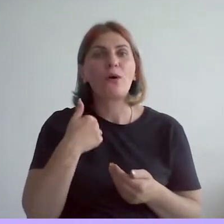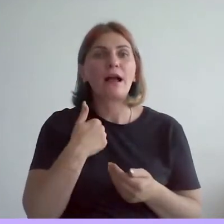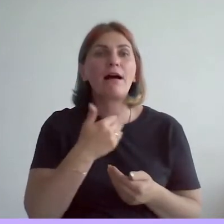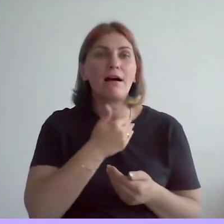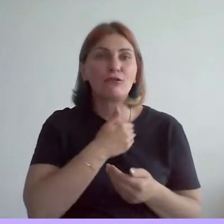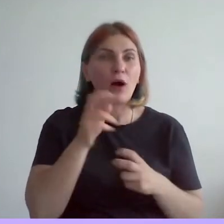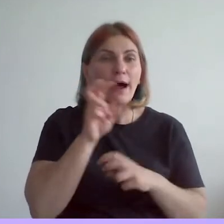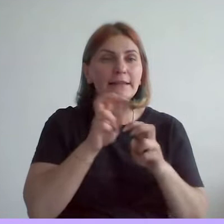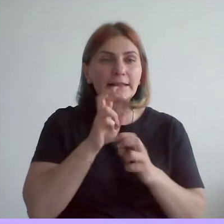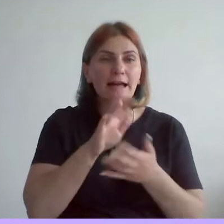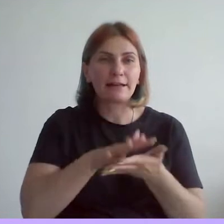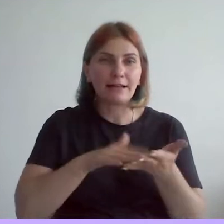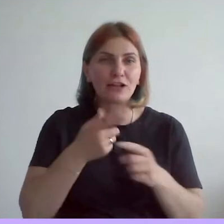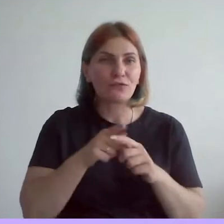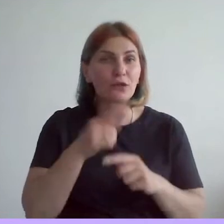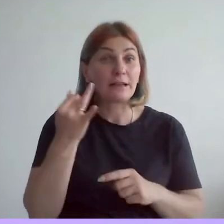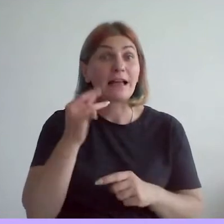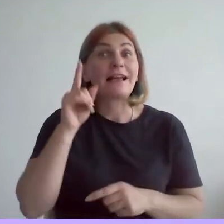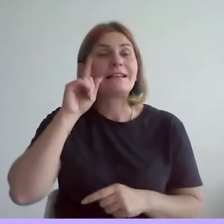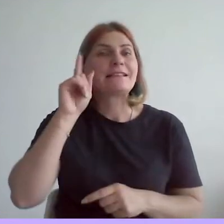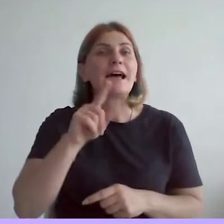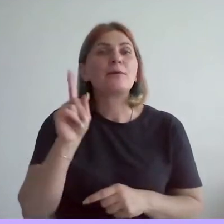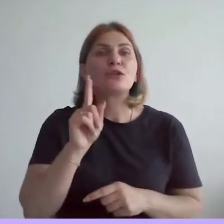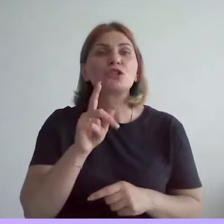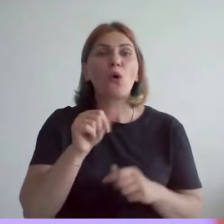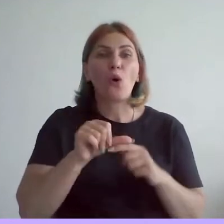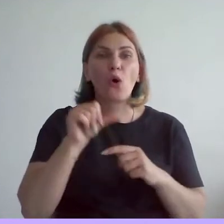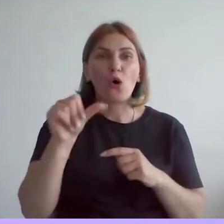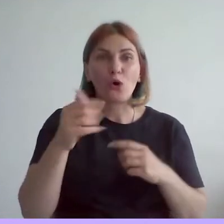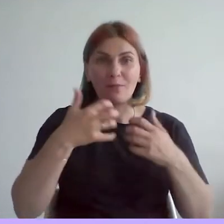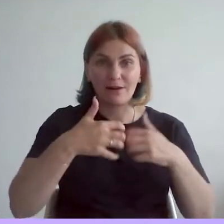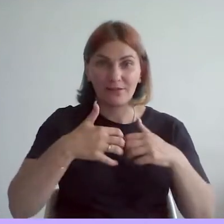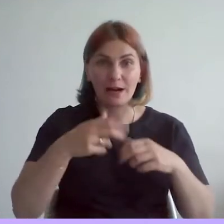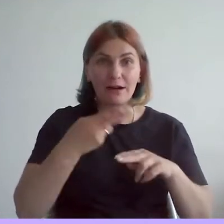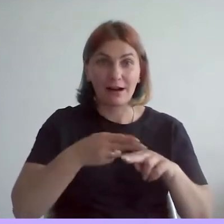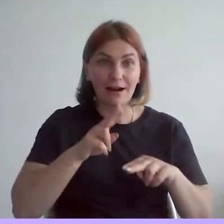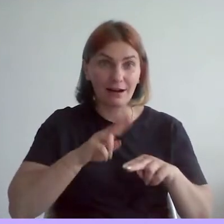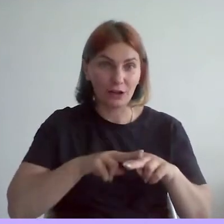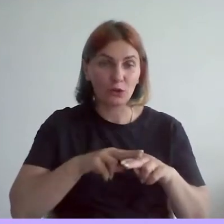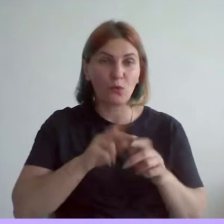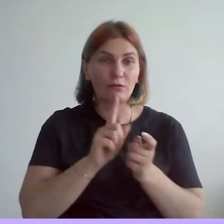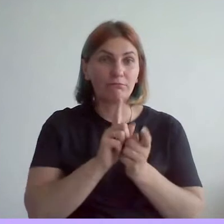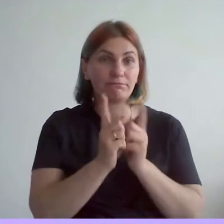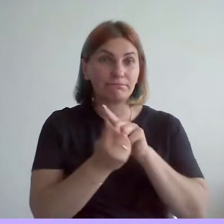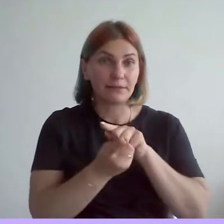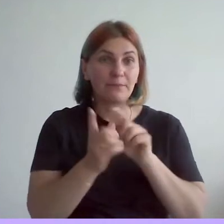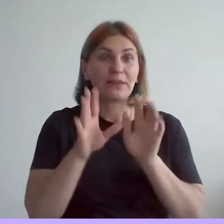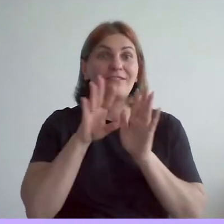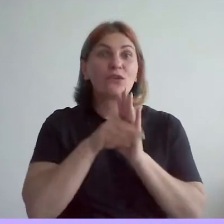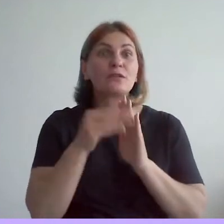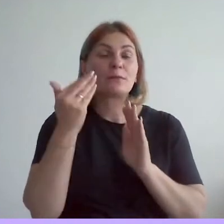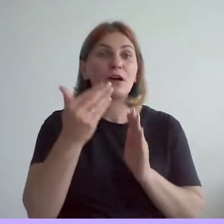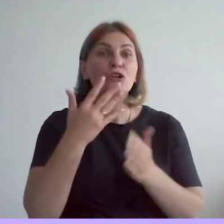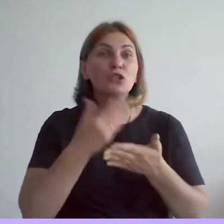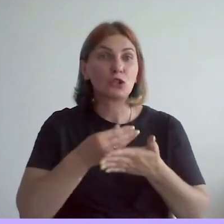в дальнейшем. Известно только то, что оказалось, что кроме фабрики, которая в дальнейшем вошла в их собственность, они ее